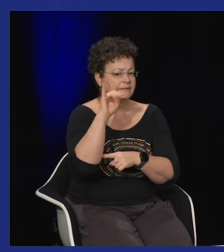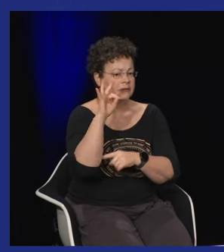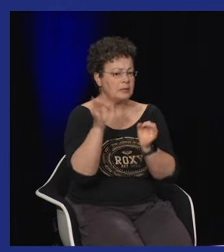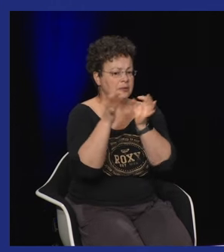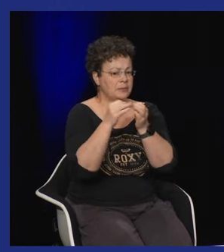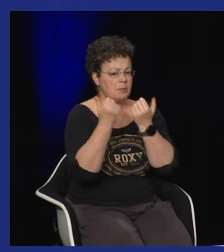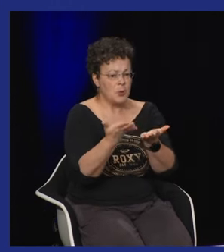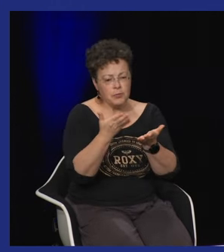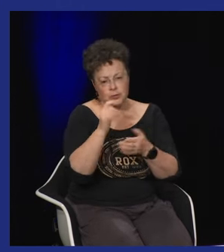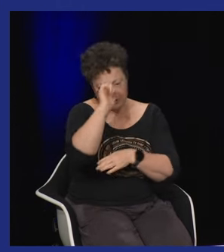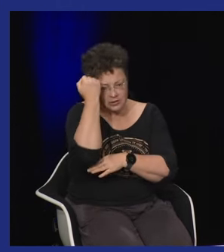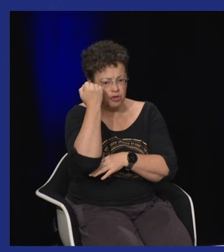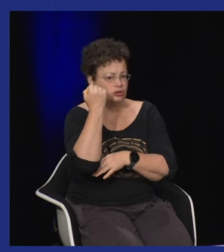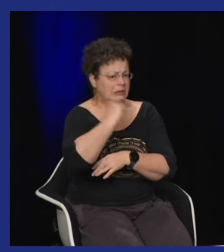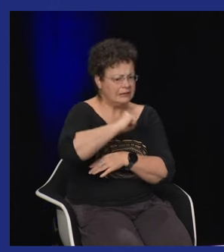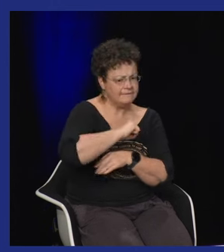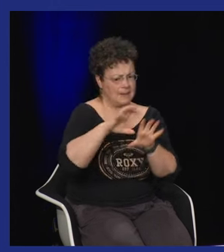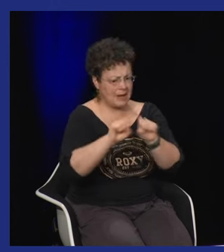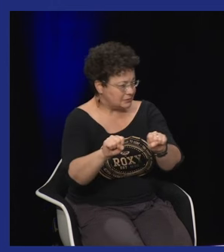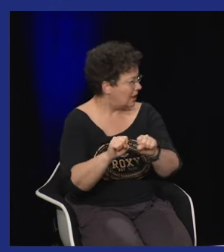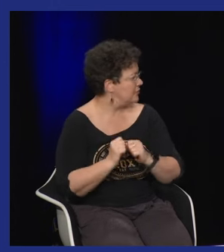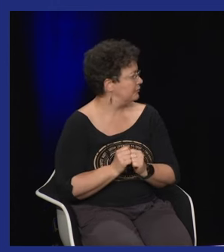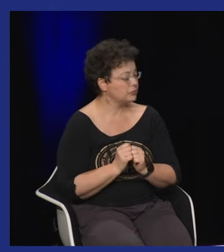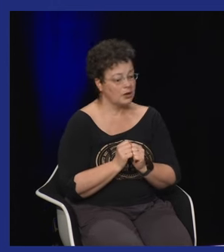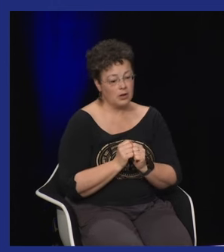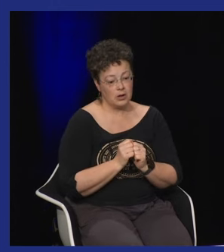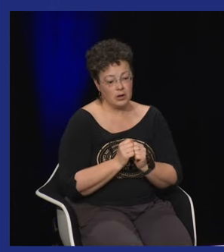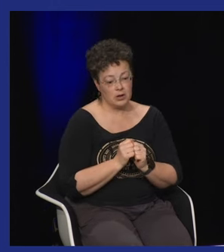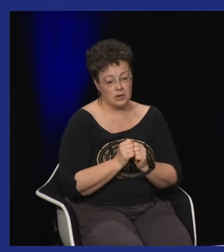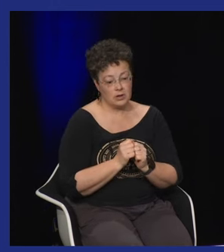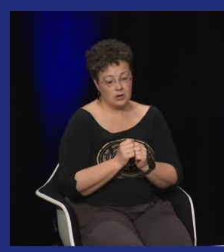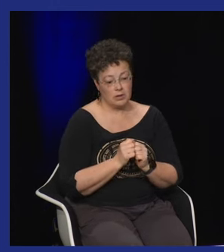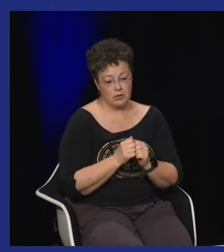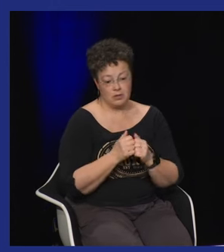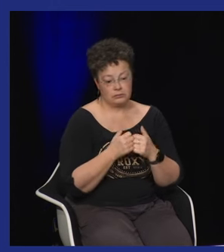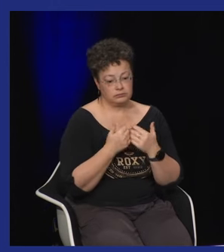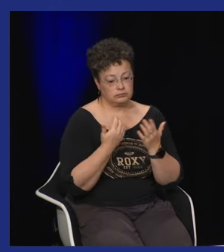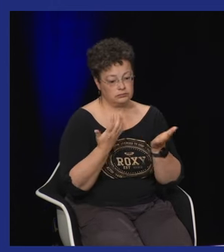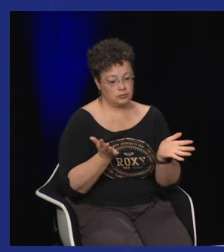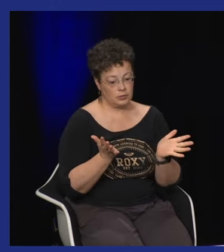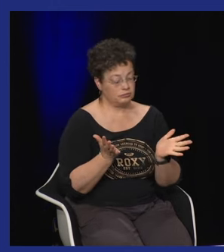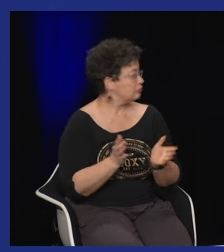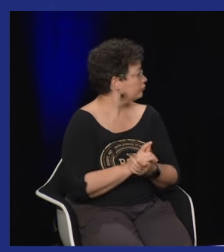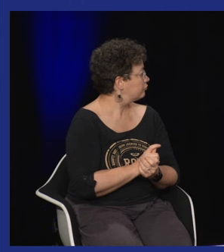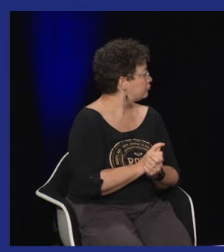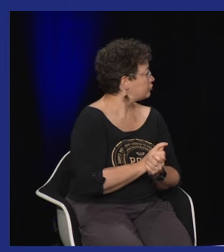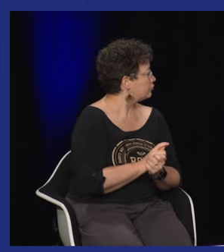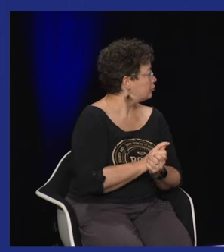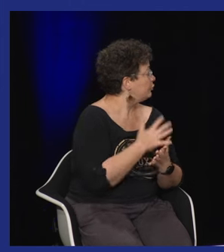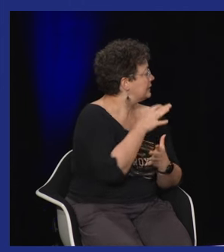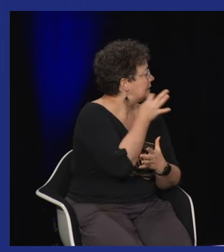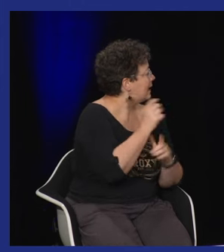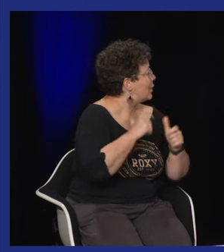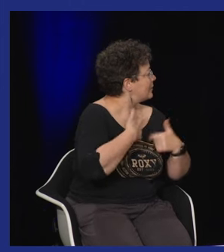étue à Toulouse Yvette propose aussi des stages aussi dans le cadre d'une formation plus continue voilà